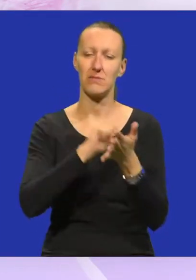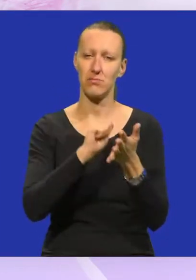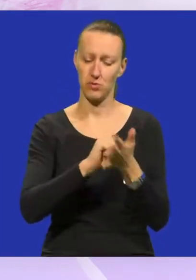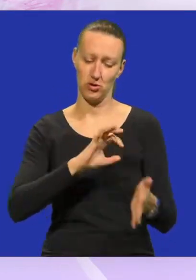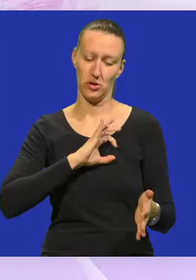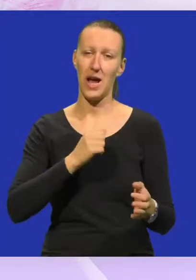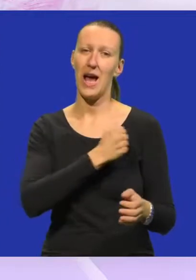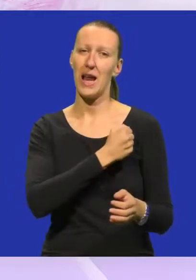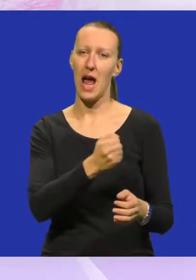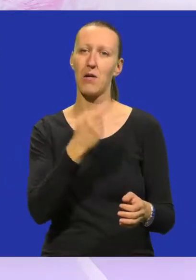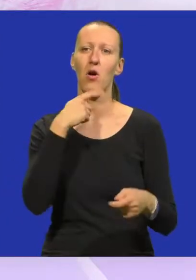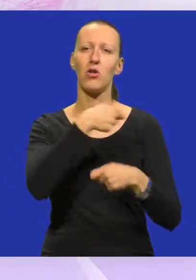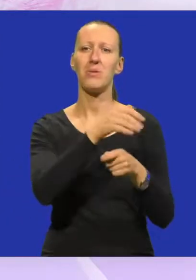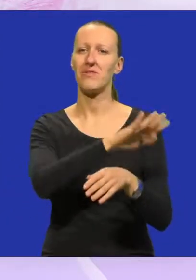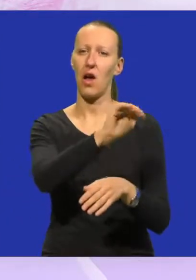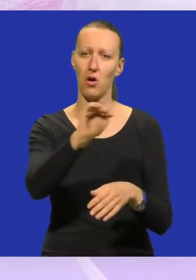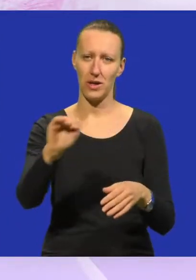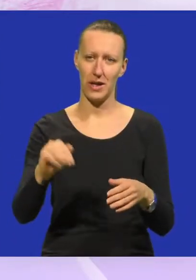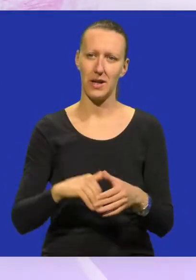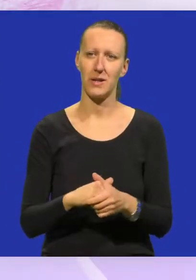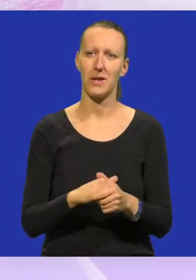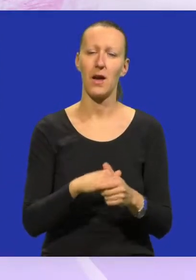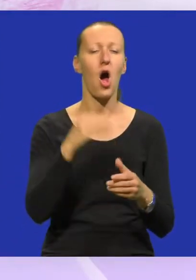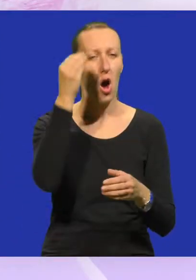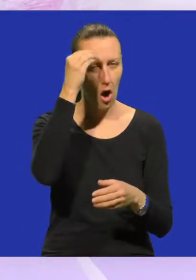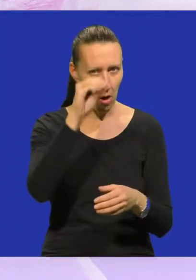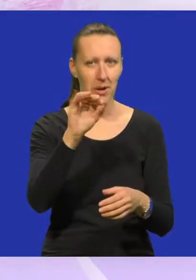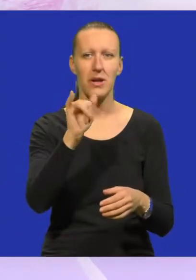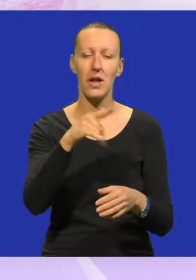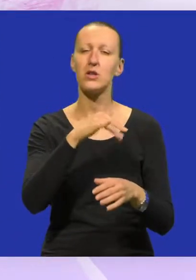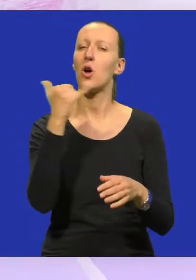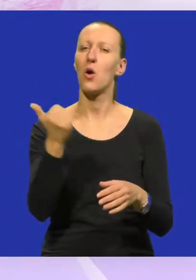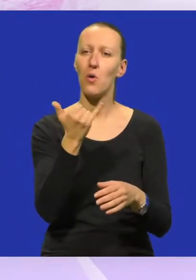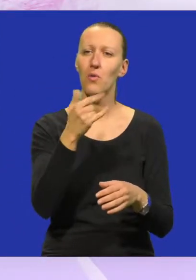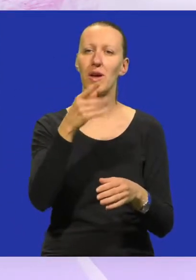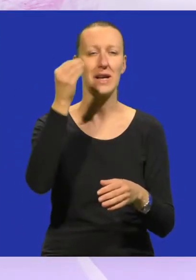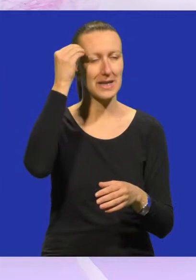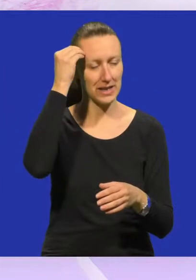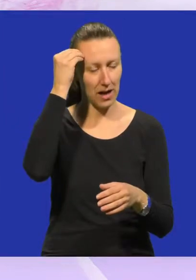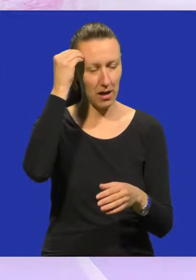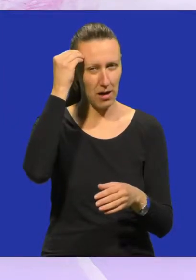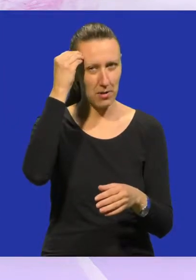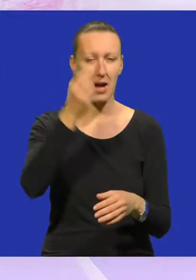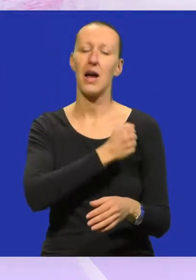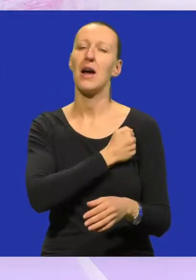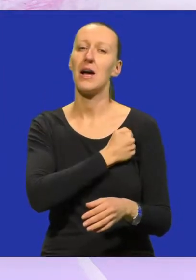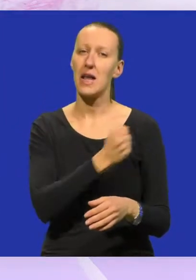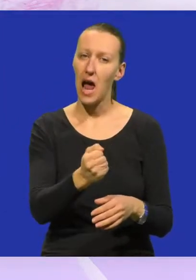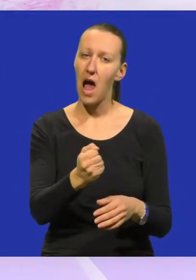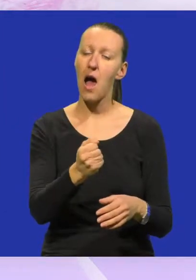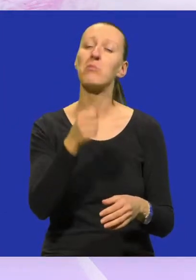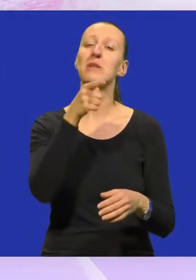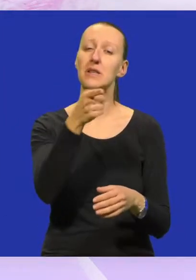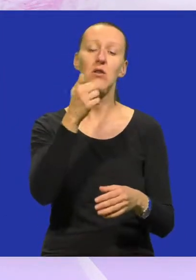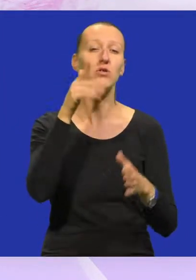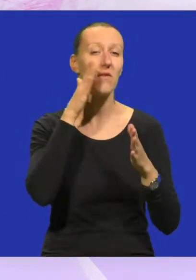medalje hrabrosti koje dobiva svako djeta. Obećaj mi da ćeš zauvijek zapamtiti. Hrabriji si nego